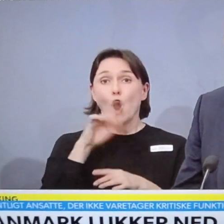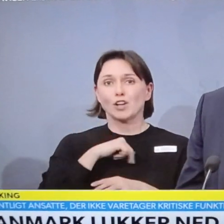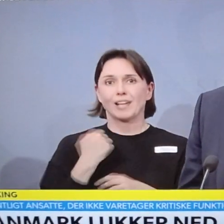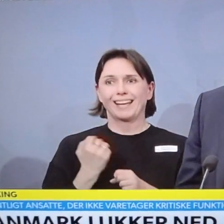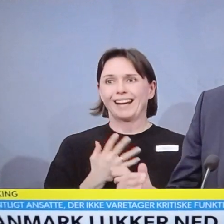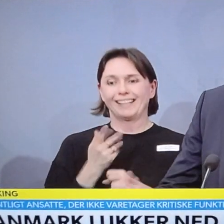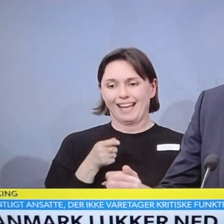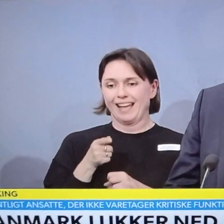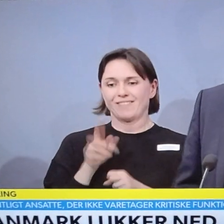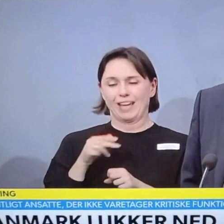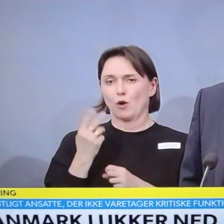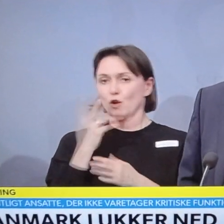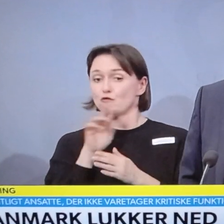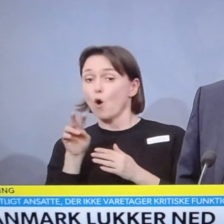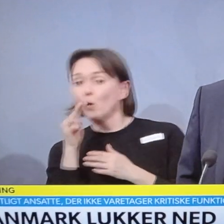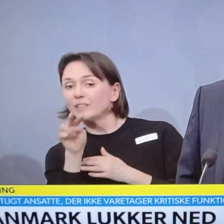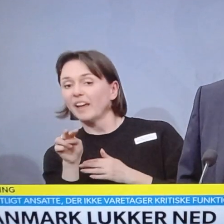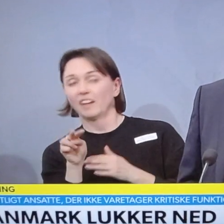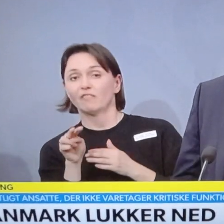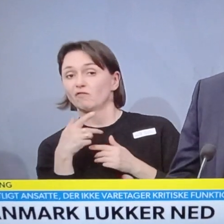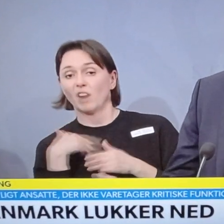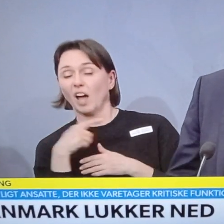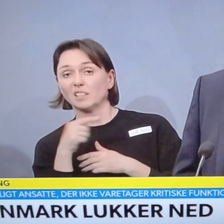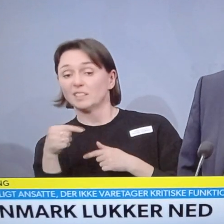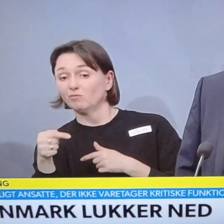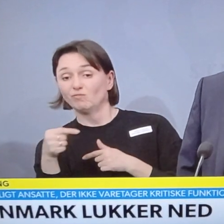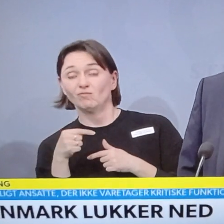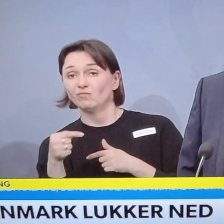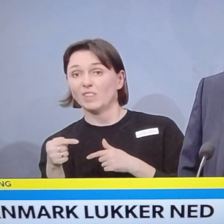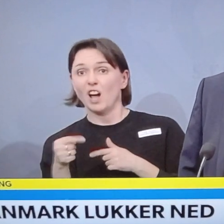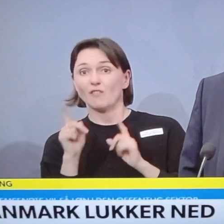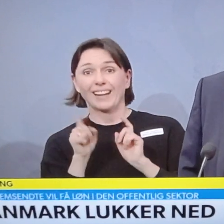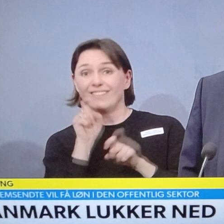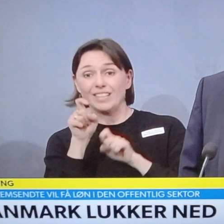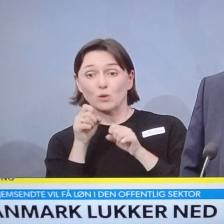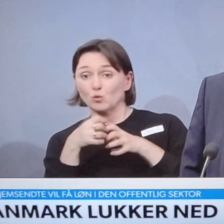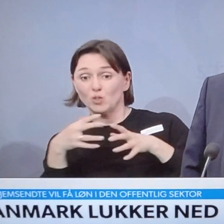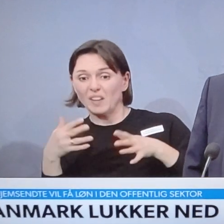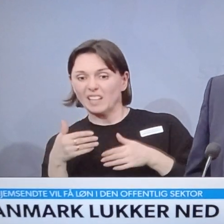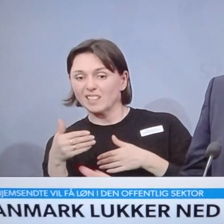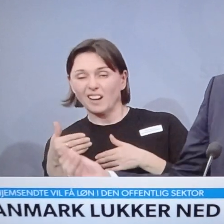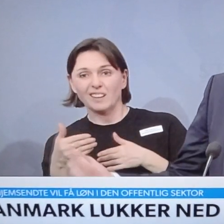forudse, hvor lang tid, hvordan vil virus udvikle sig.